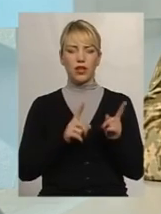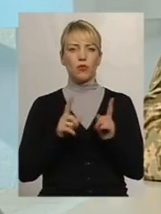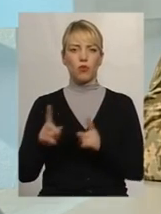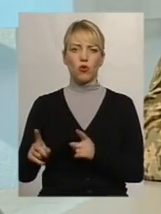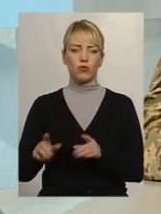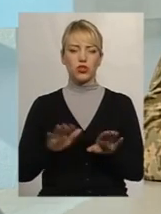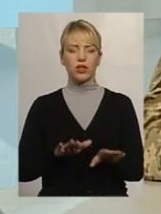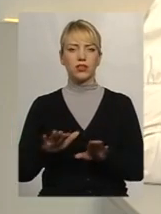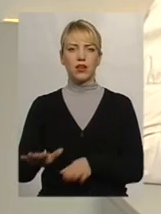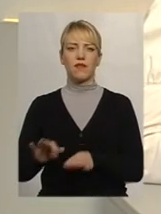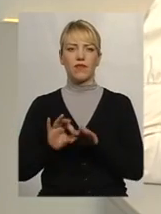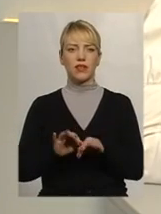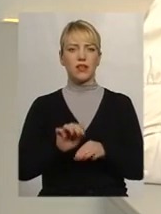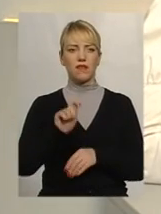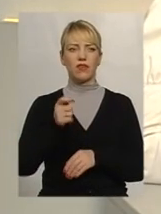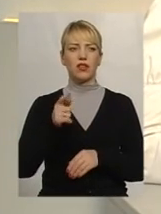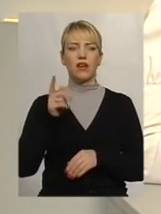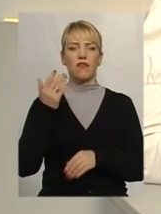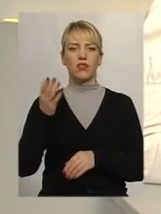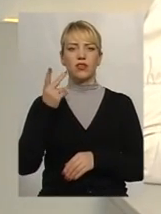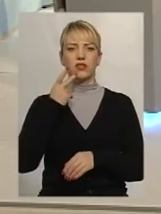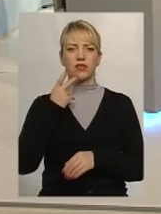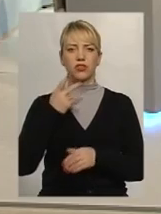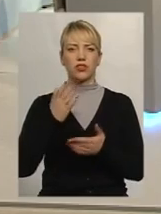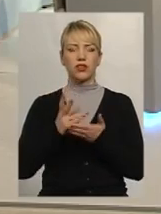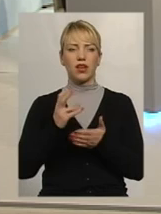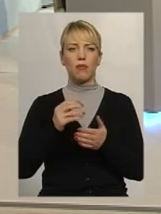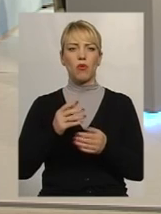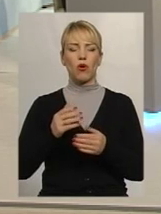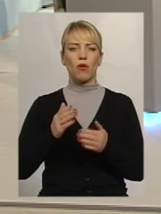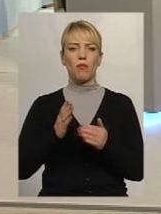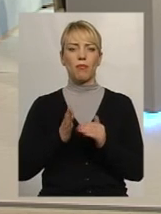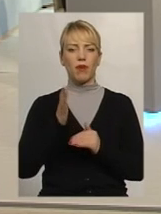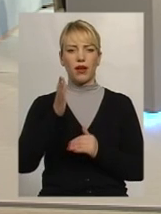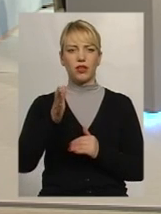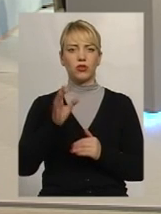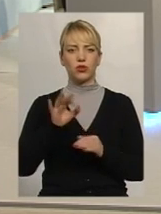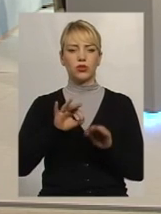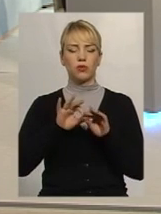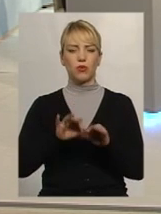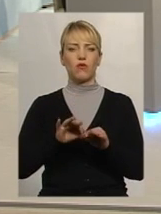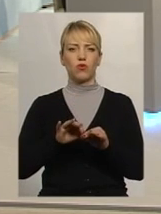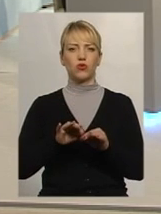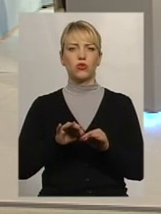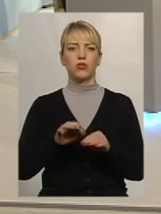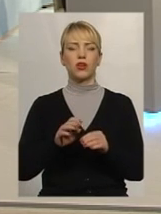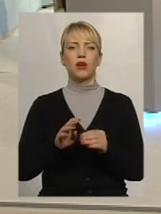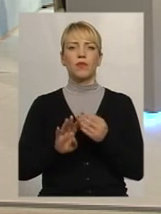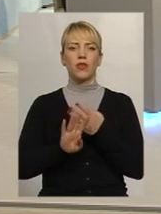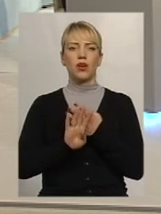ведення війни, вони завжди йдуть попереду, супроводжують колони, проводять розвідку